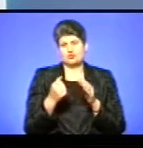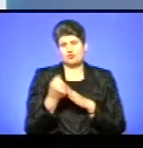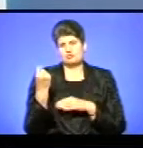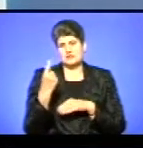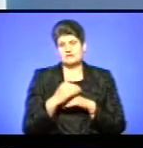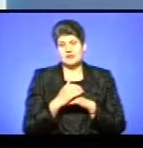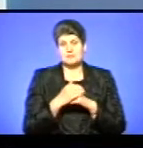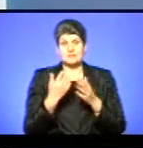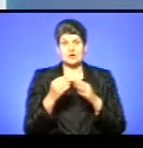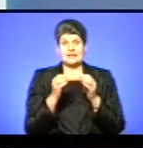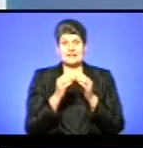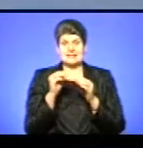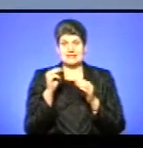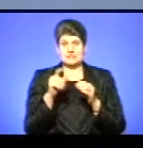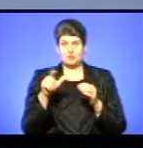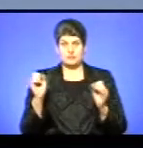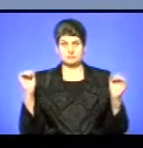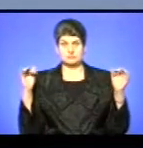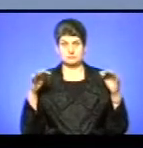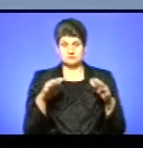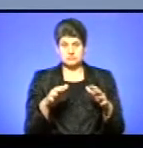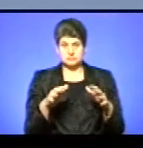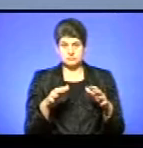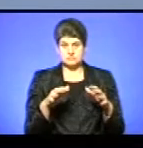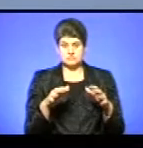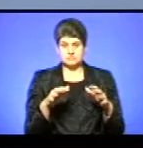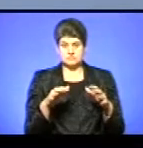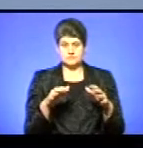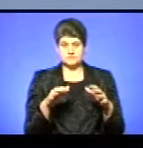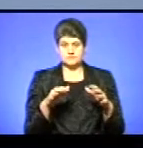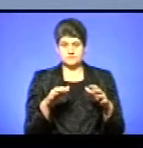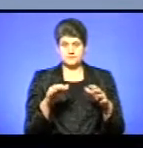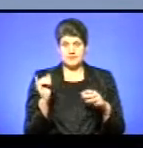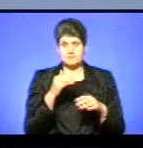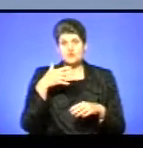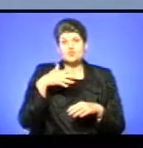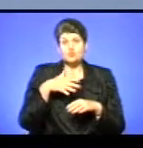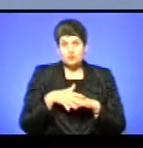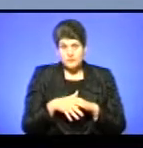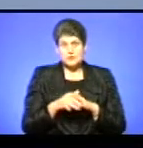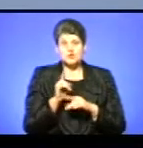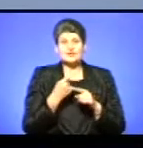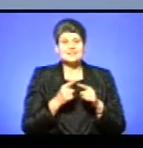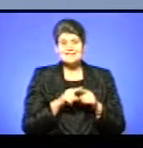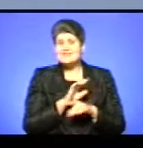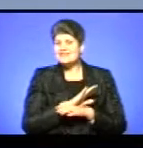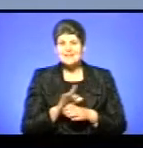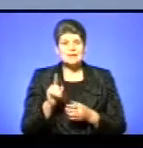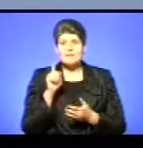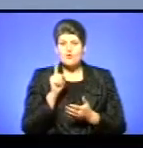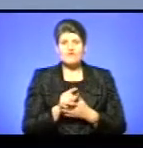близько 10 тисяч людей прийшло Майданом, і ми зрозуміли, що це не повинно